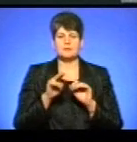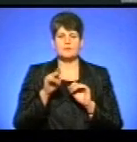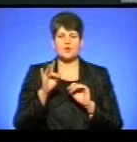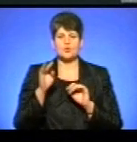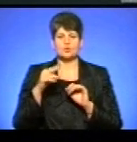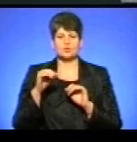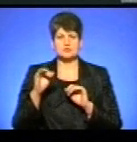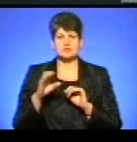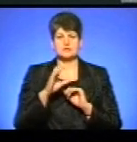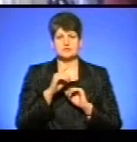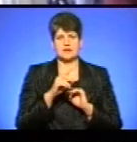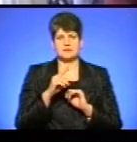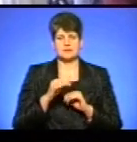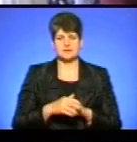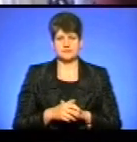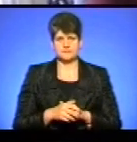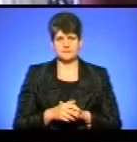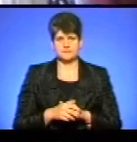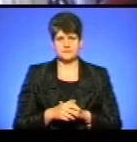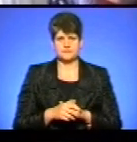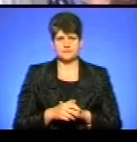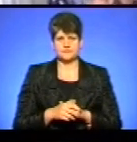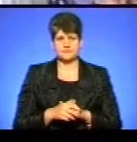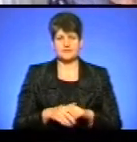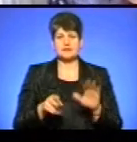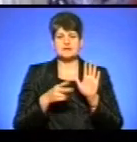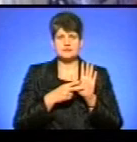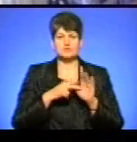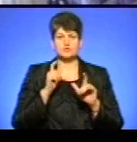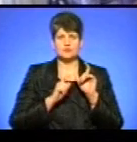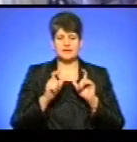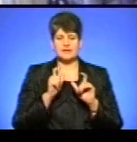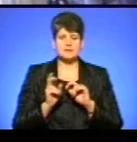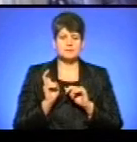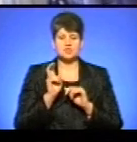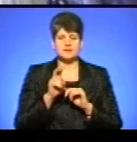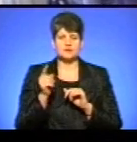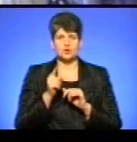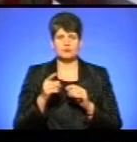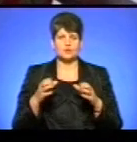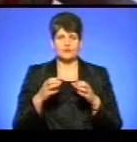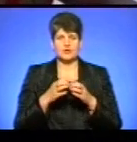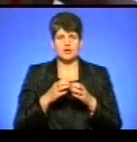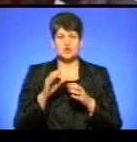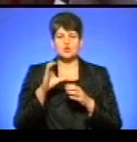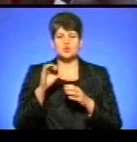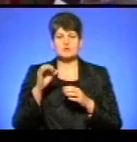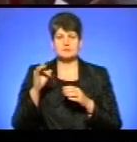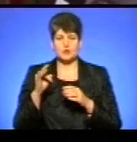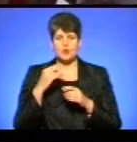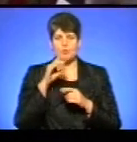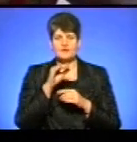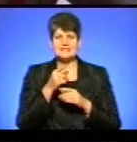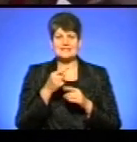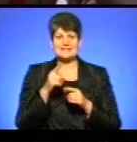Зоряна Биндес. Семеро студентів-іноземців прийшли до тернопільської філії суспільного мовлення за півгодини